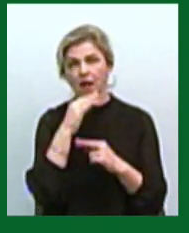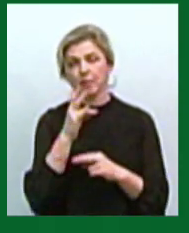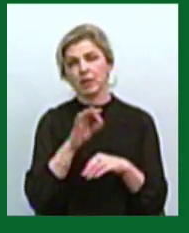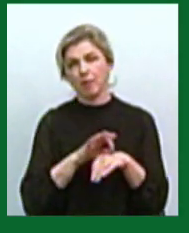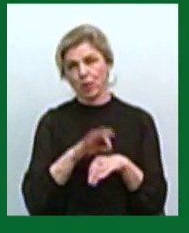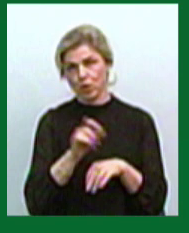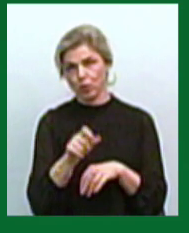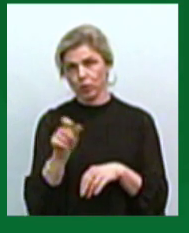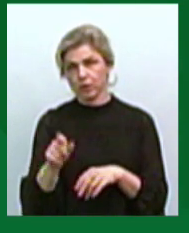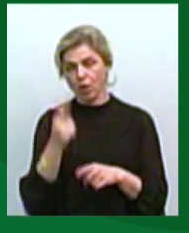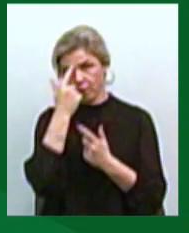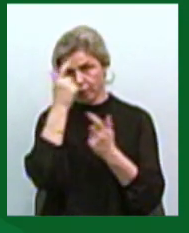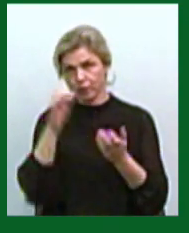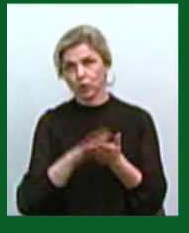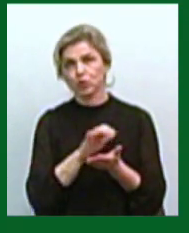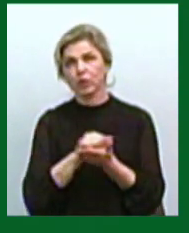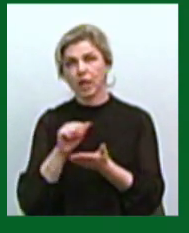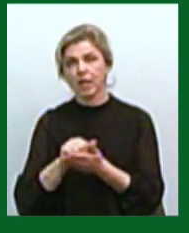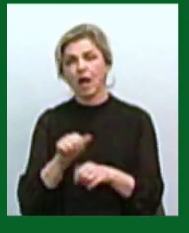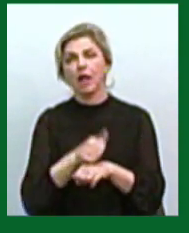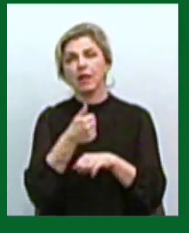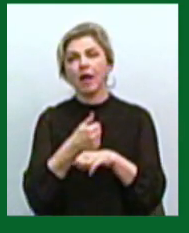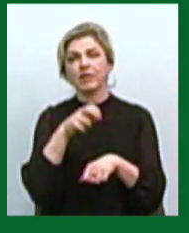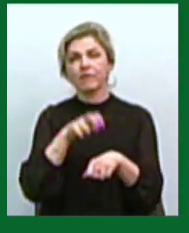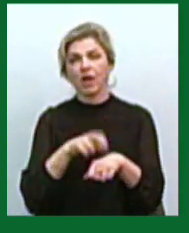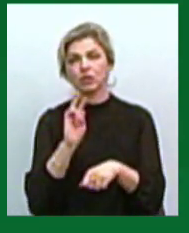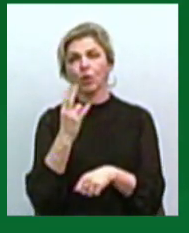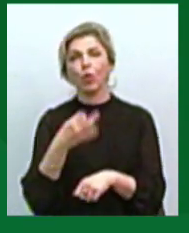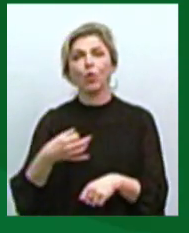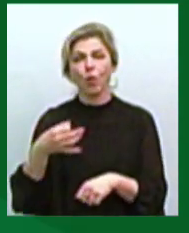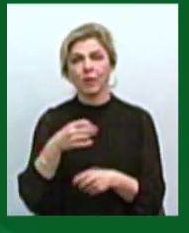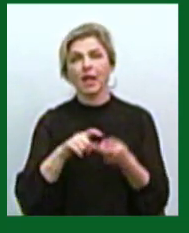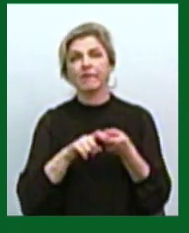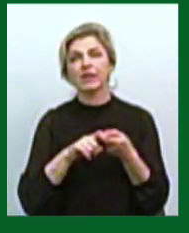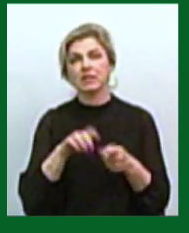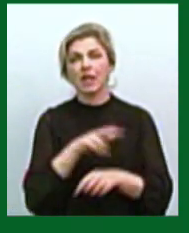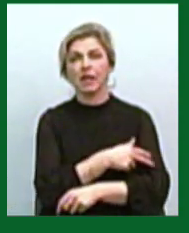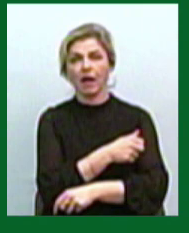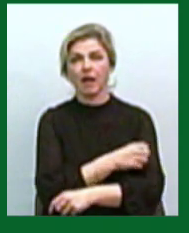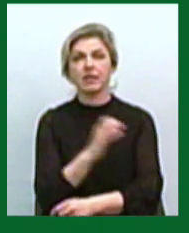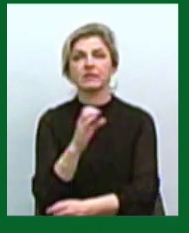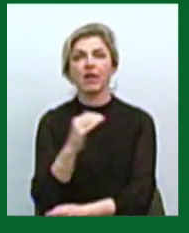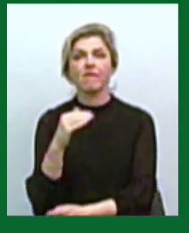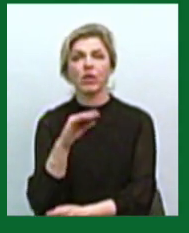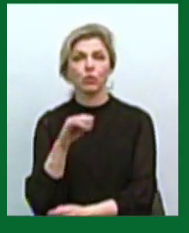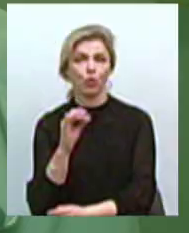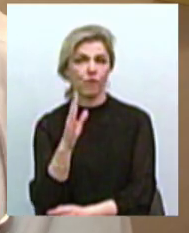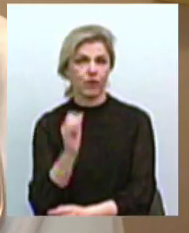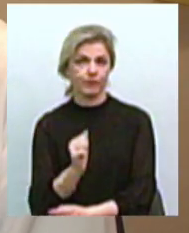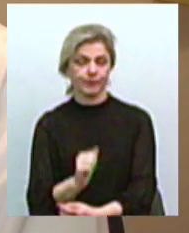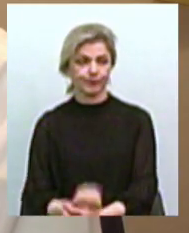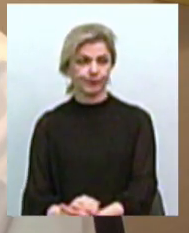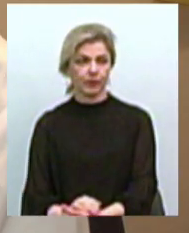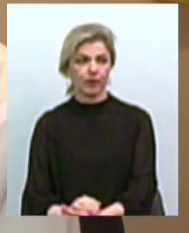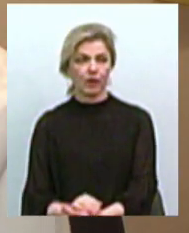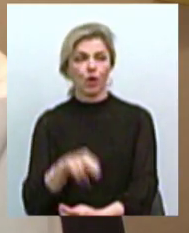це журналістам Суспільного сказала головна лікарка Миколаївської обласної інфекційної лікарні Світлана Федорова. По